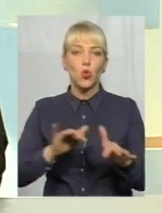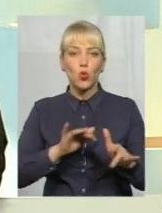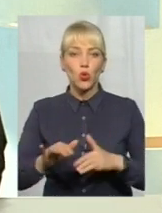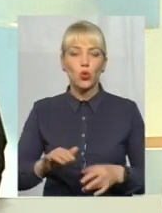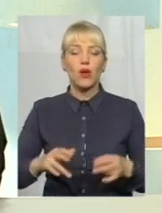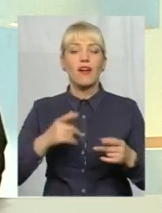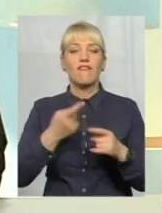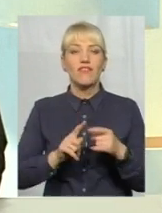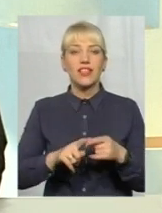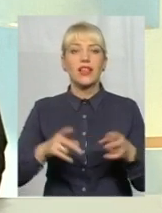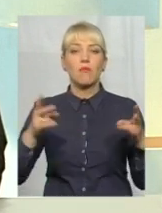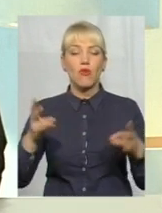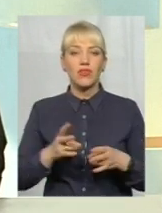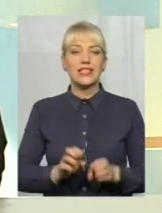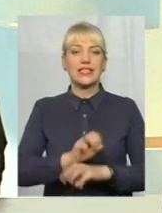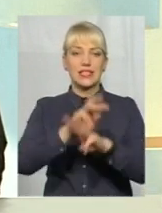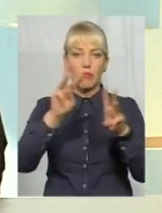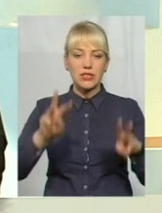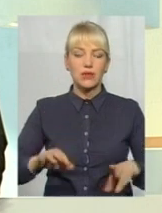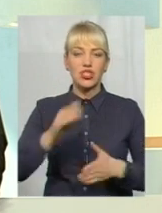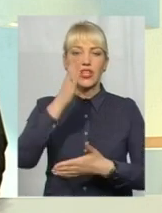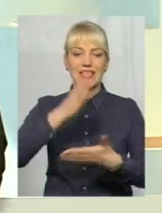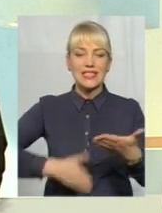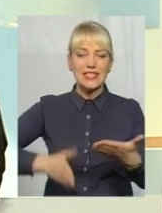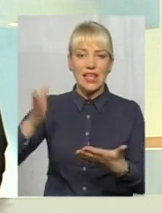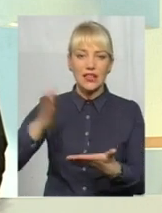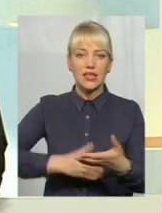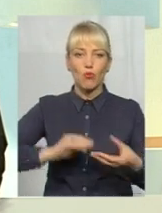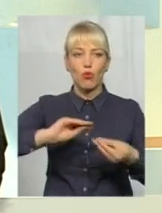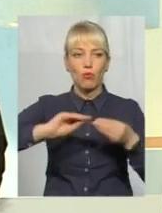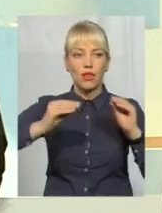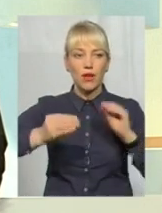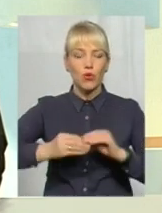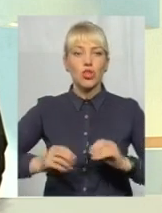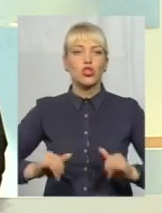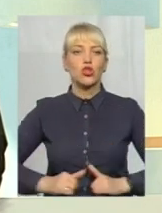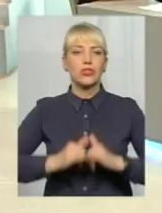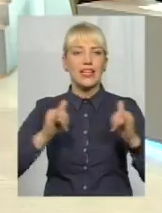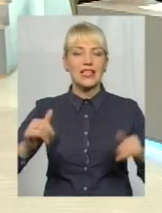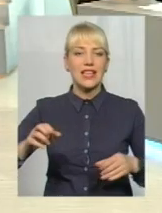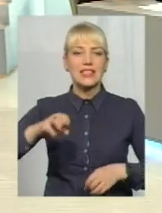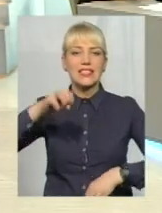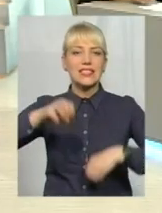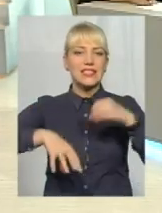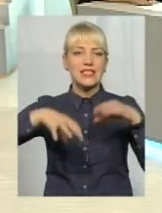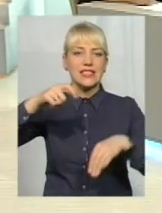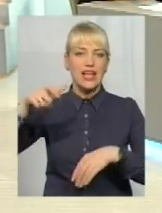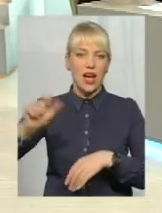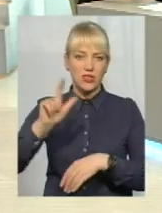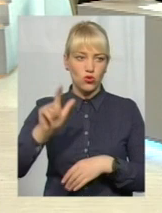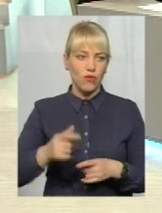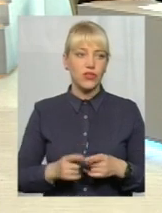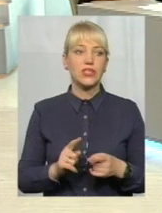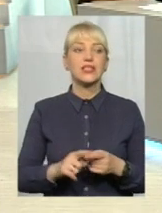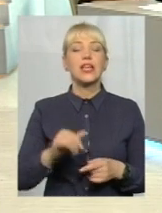має забезпечити і зняти проблему зростання корків у місті. Дякую за ваші слова і за те,